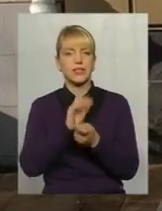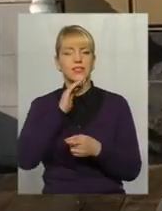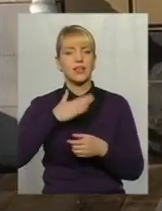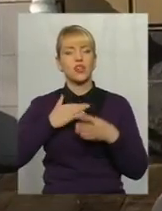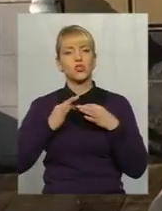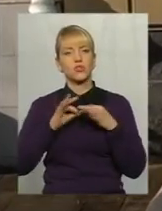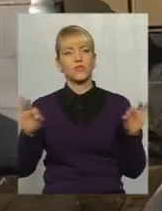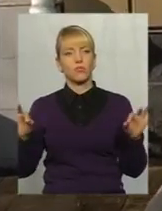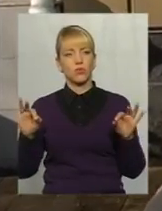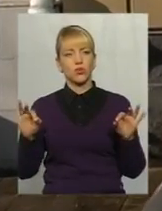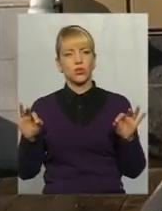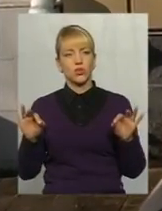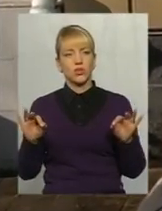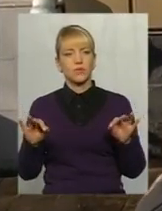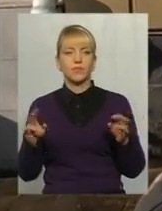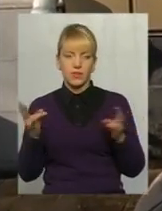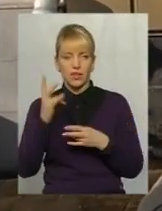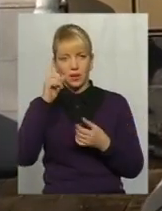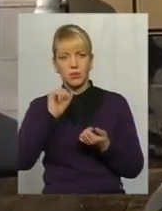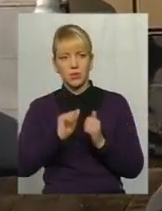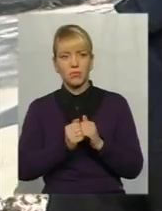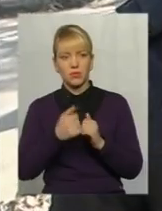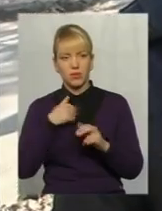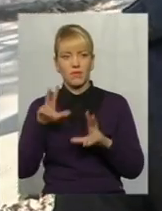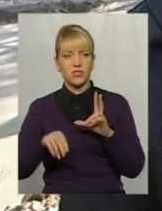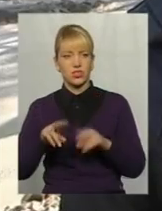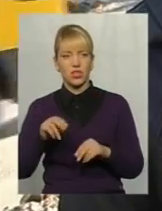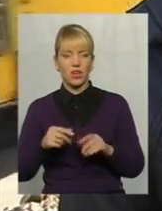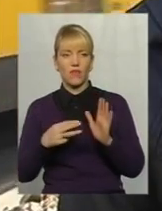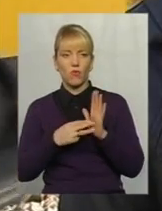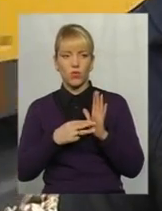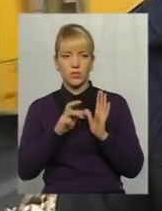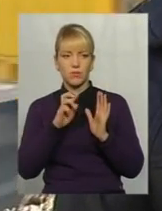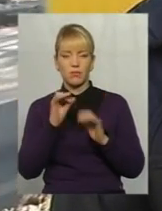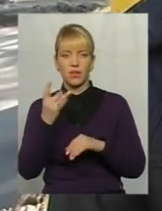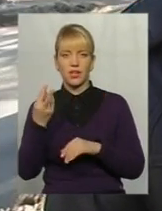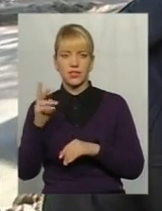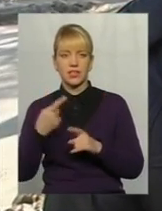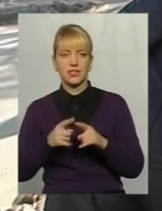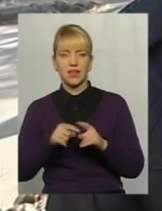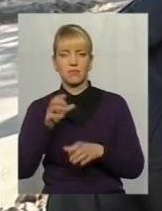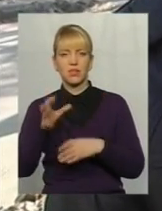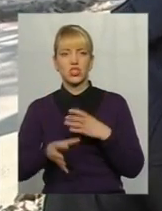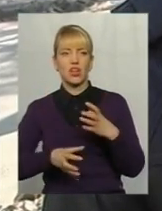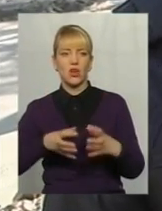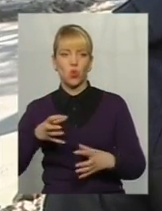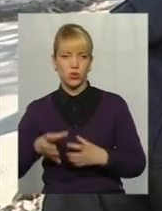незалежність. Треба пам'ятати, рахую. 8 березня – це міжнародний